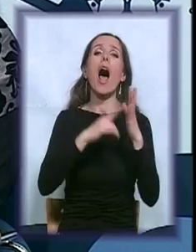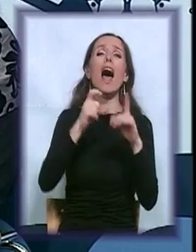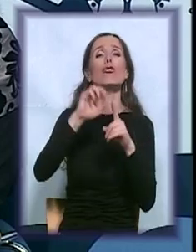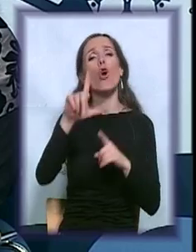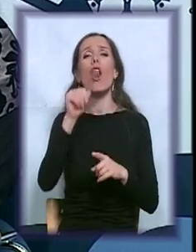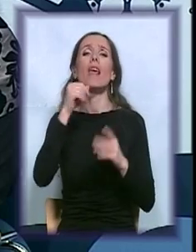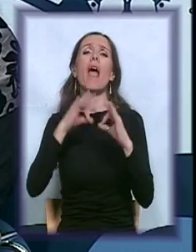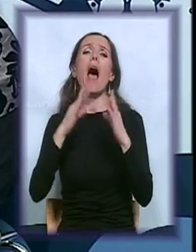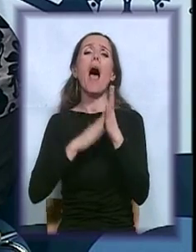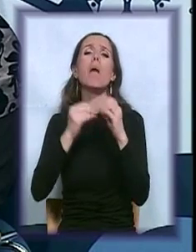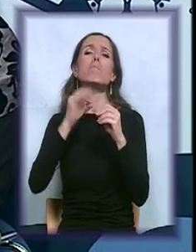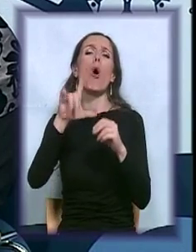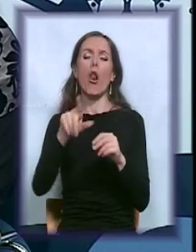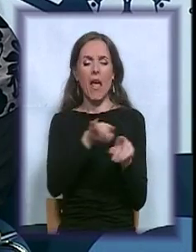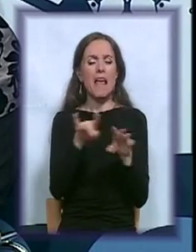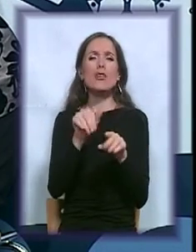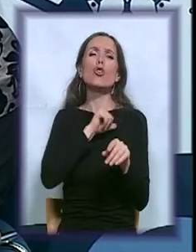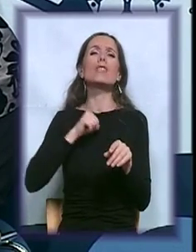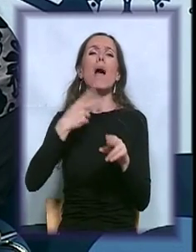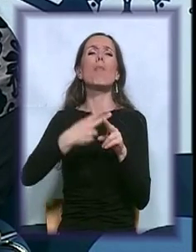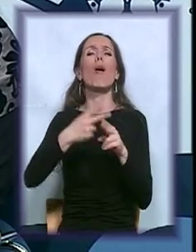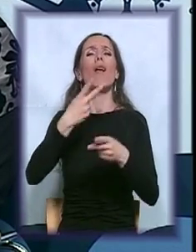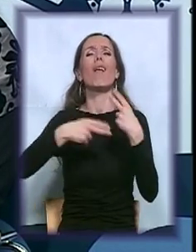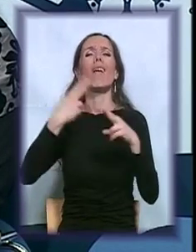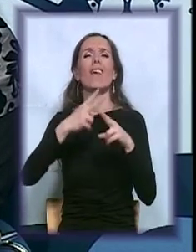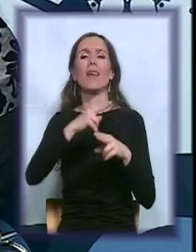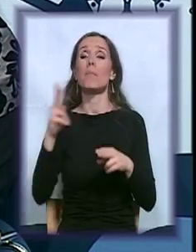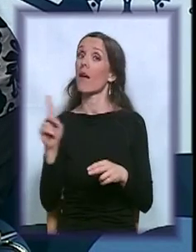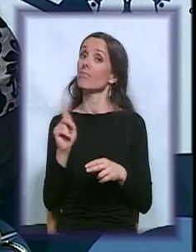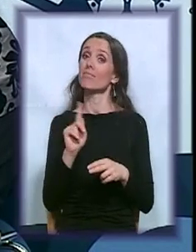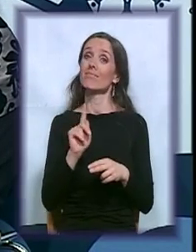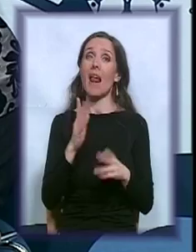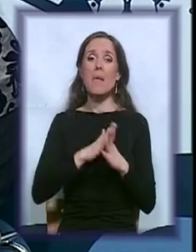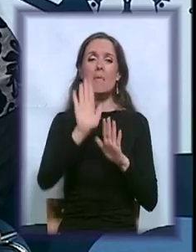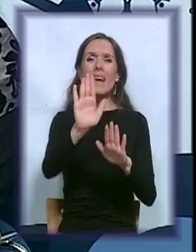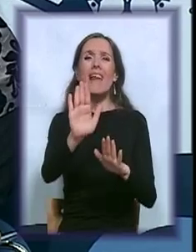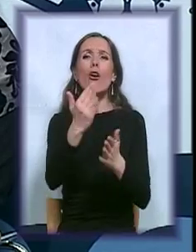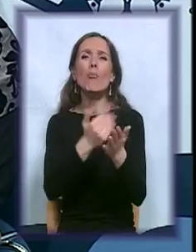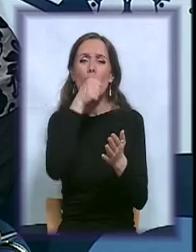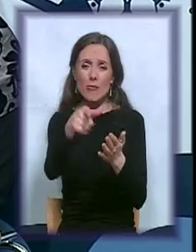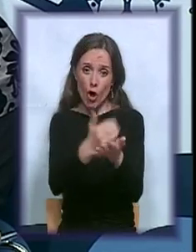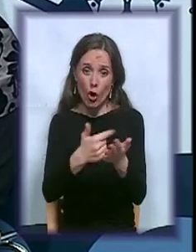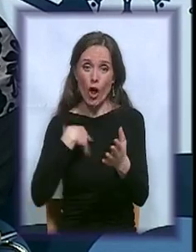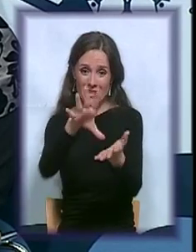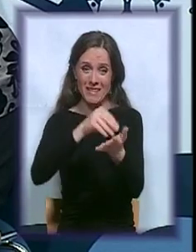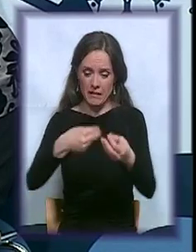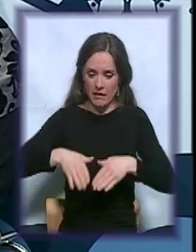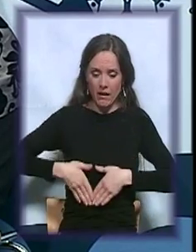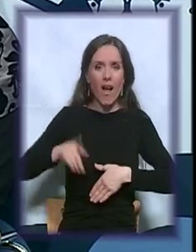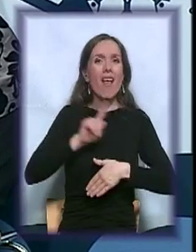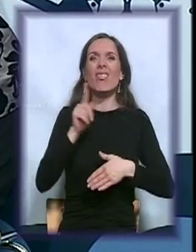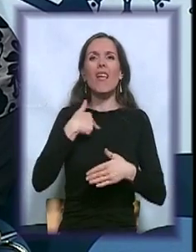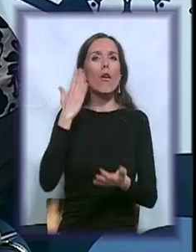sasav, različni proizvođač. Jer Dragan program koji koristi meni ne prija. Ja dobijem alergiju, razumete? Znači ta mogućnost